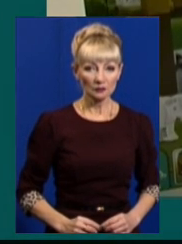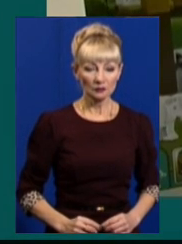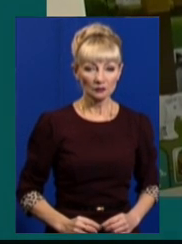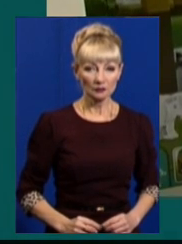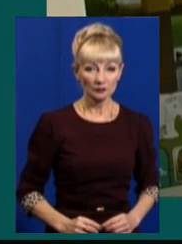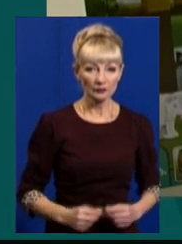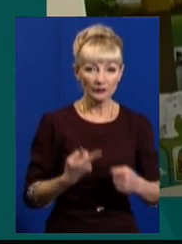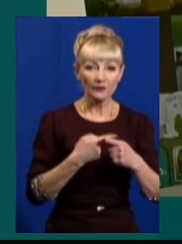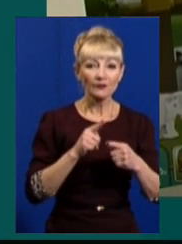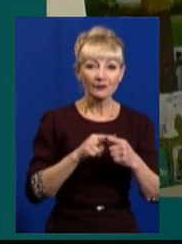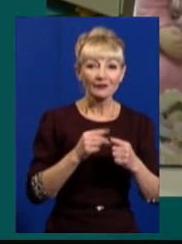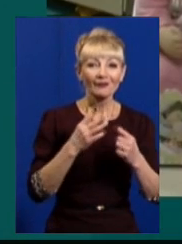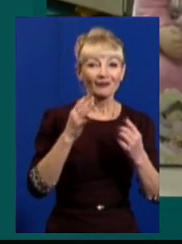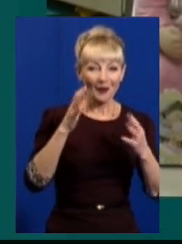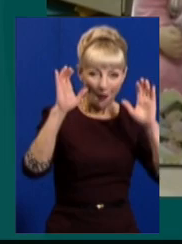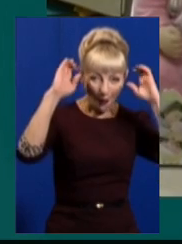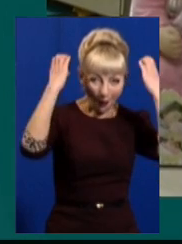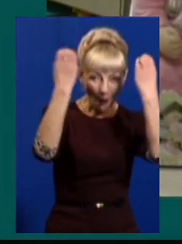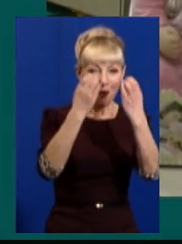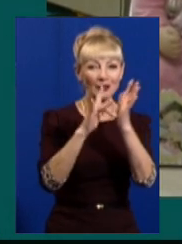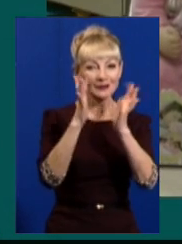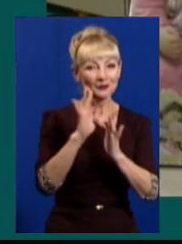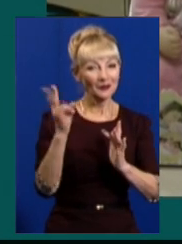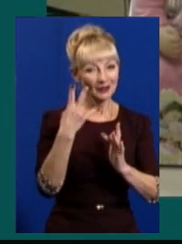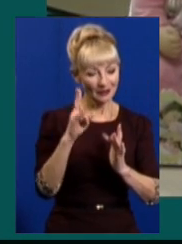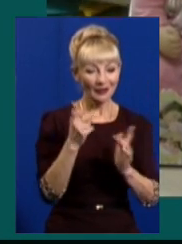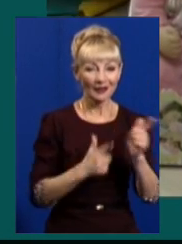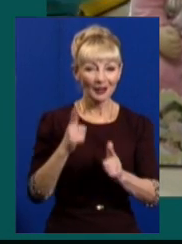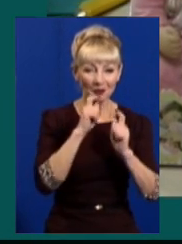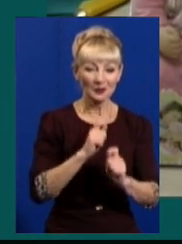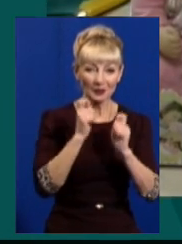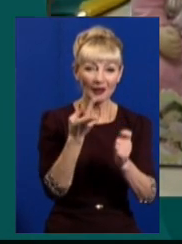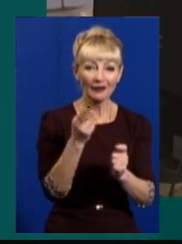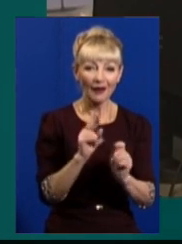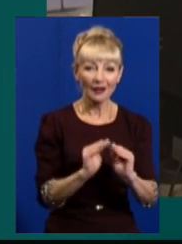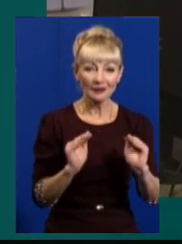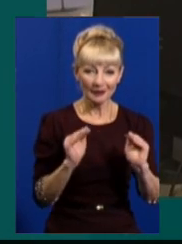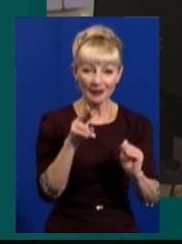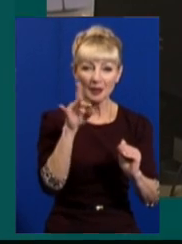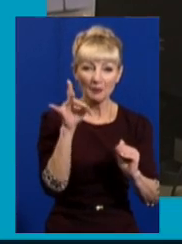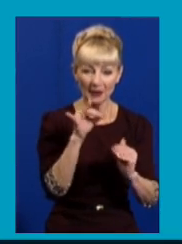Олені Святого Миколаю готують подарунки для дітей з прифронтової зони. Музика